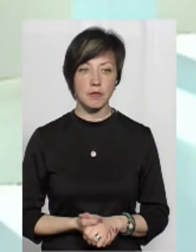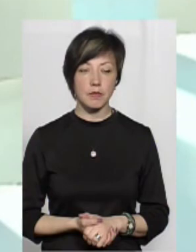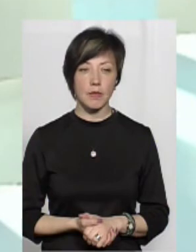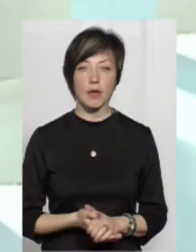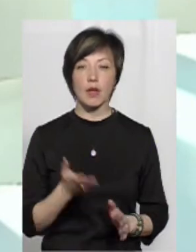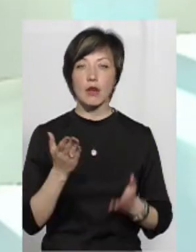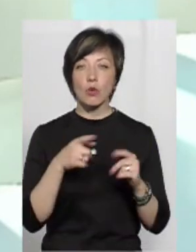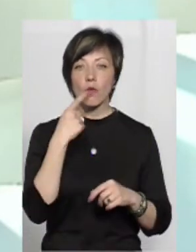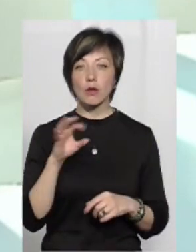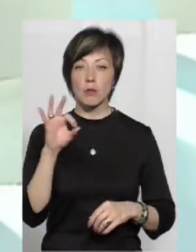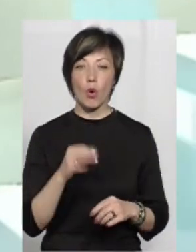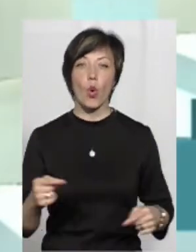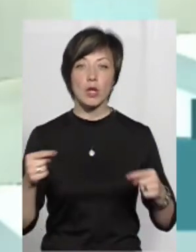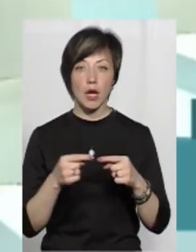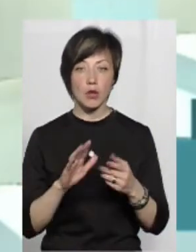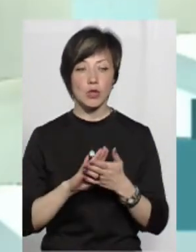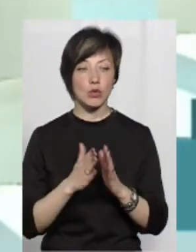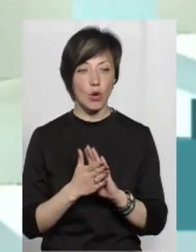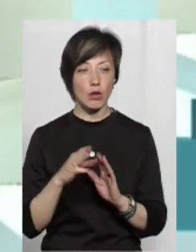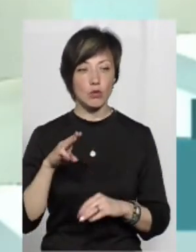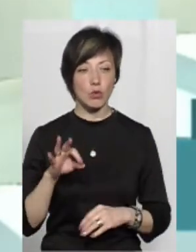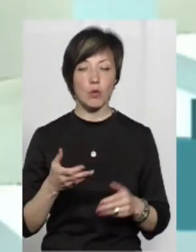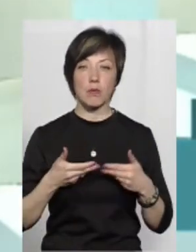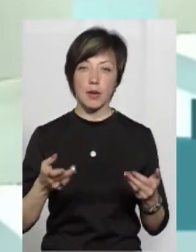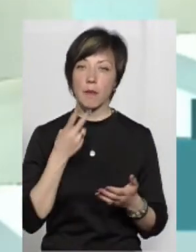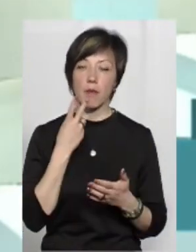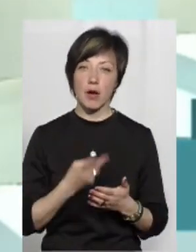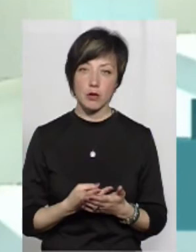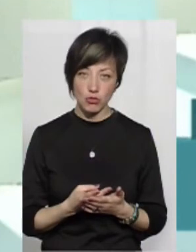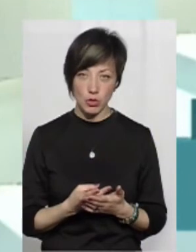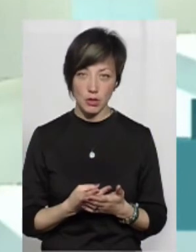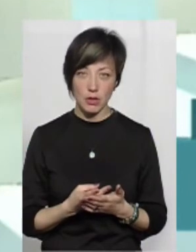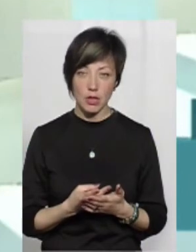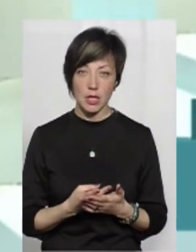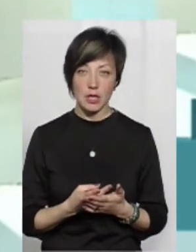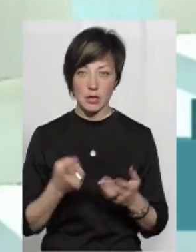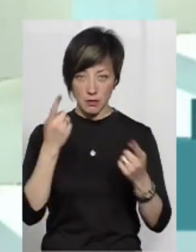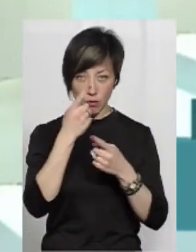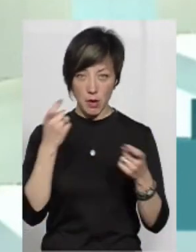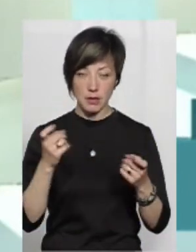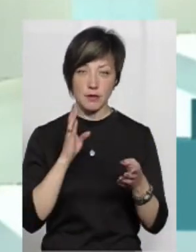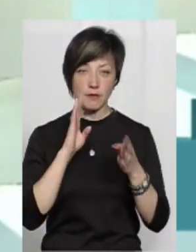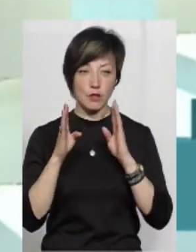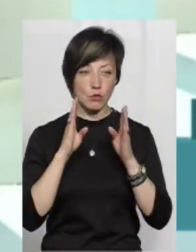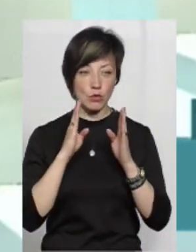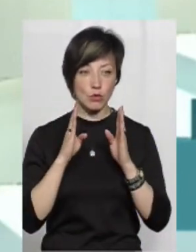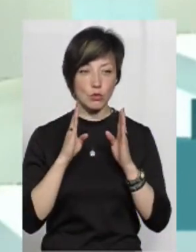ситуацію, то ми бачили з інформації з Фейсбуку,